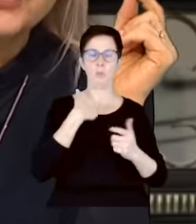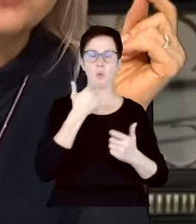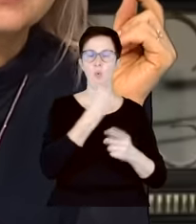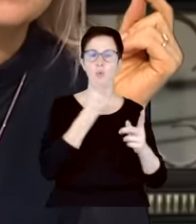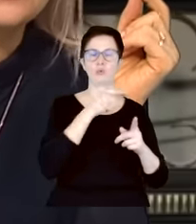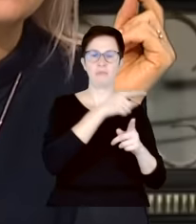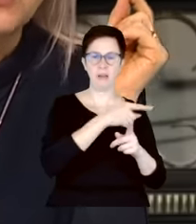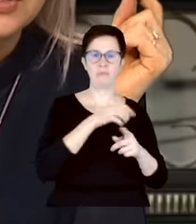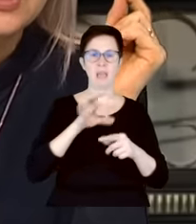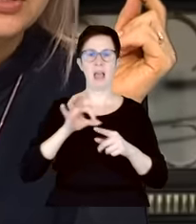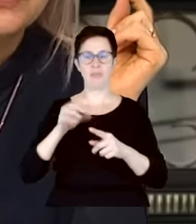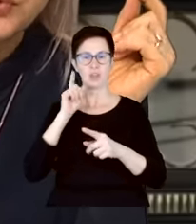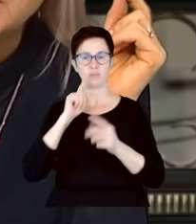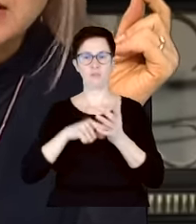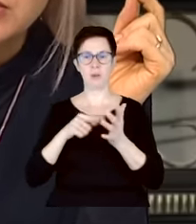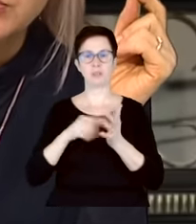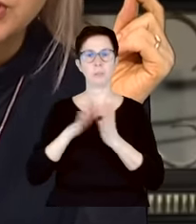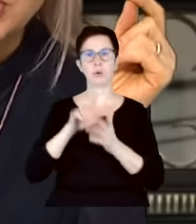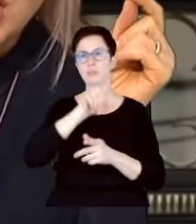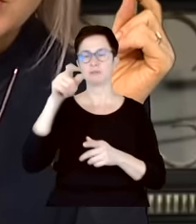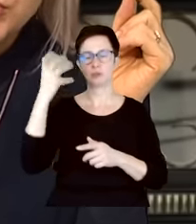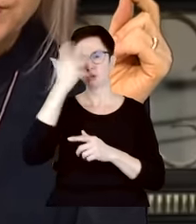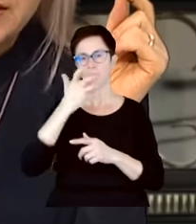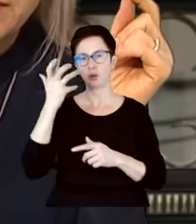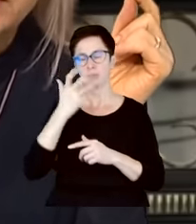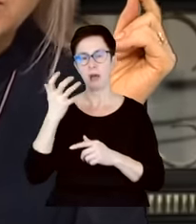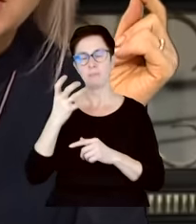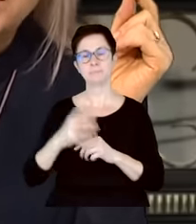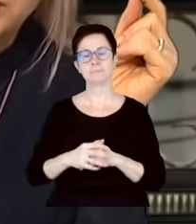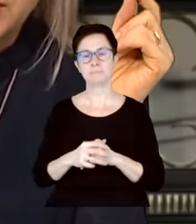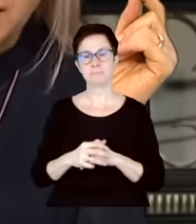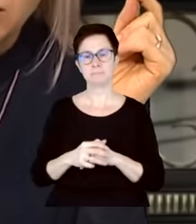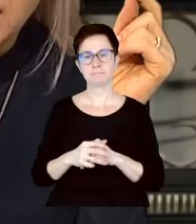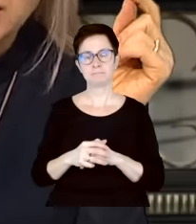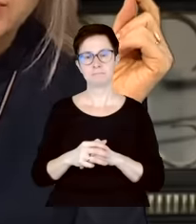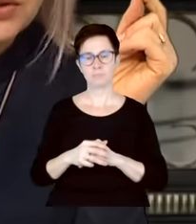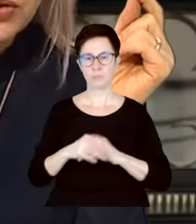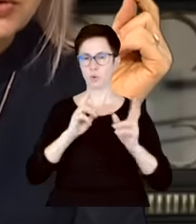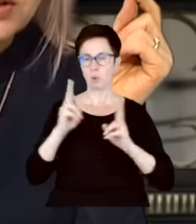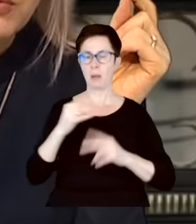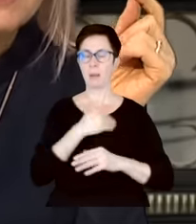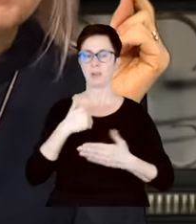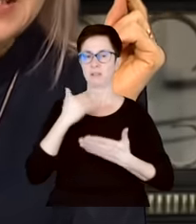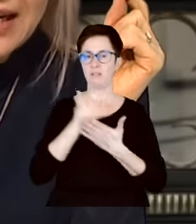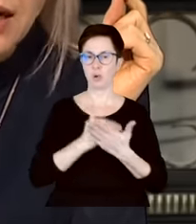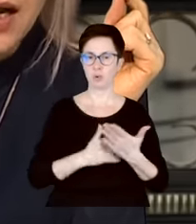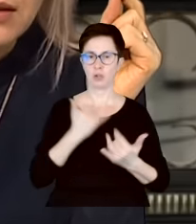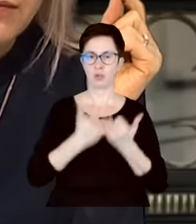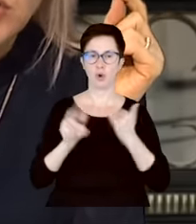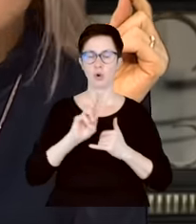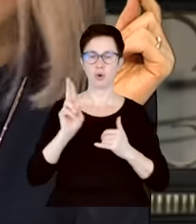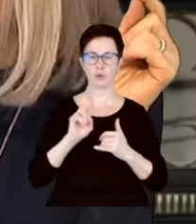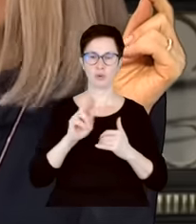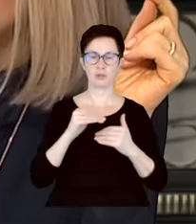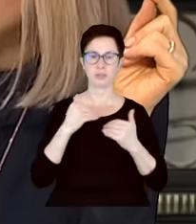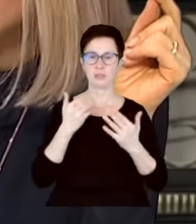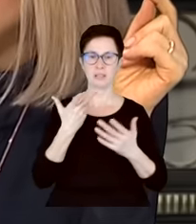chciałabym zwrócić uwagę naszych słuchaczy i naszych widzów na jedną rzecz. Proszę Państwa, w normalnych polskich warunkach, żeby ktoś dostał niekarany